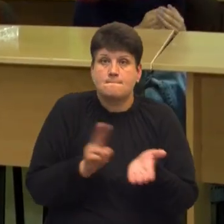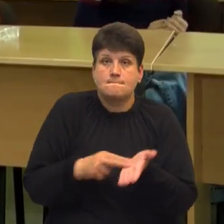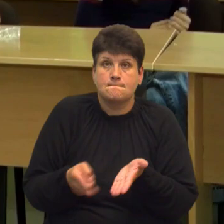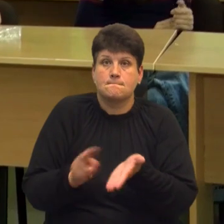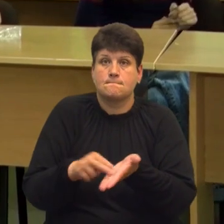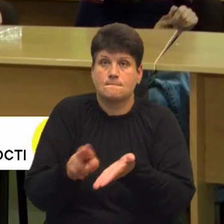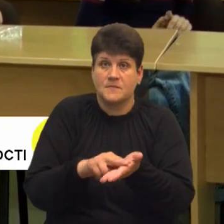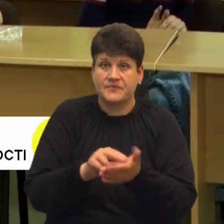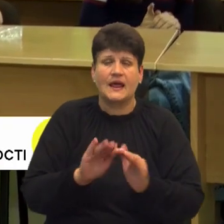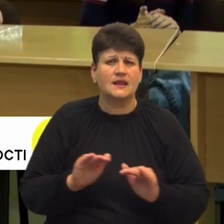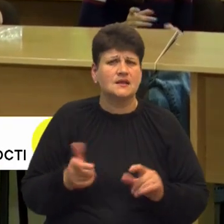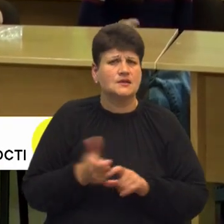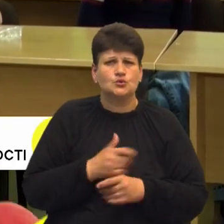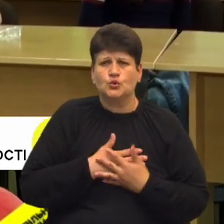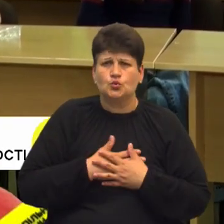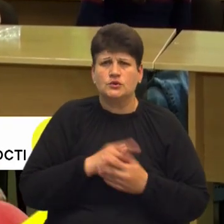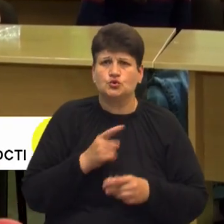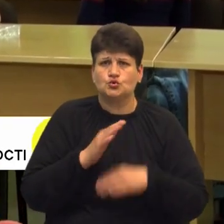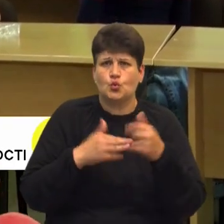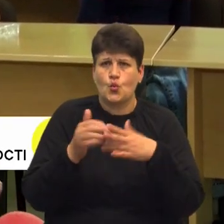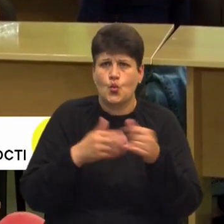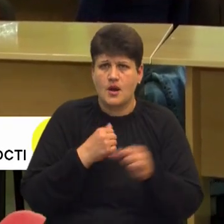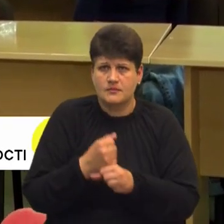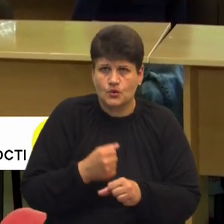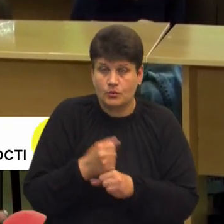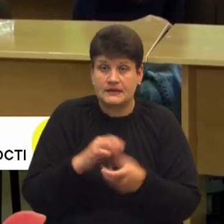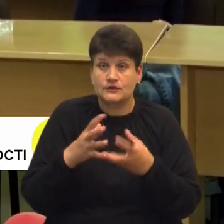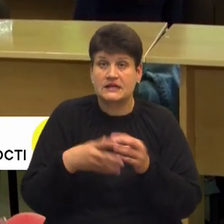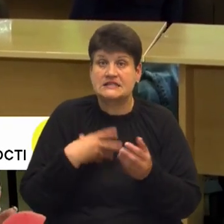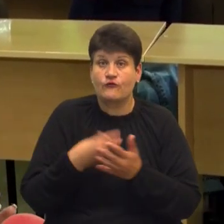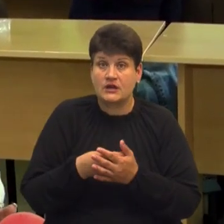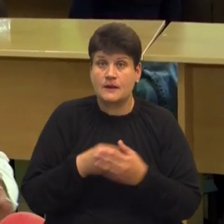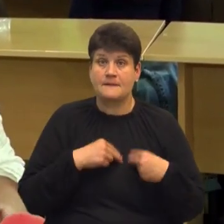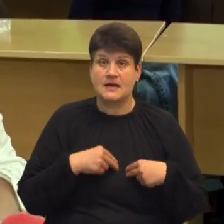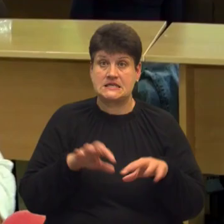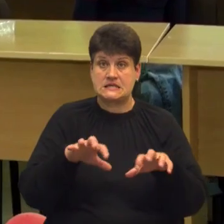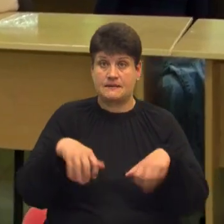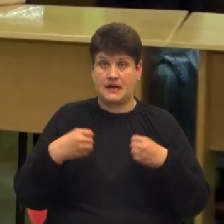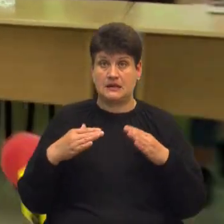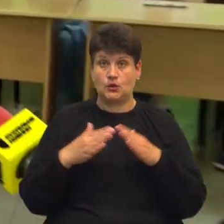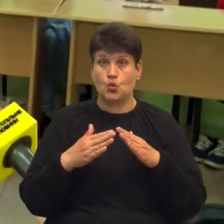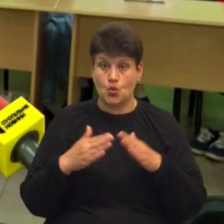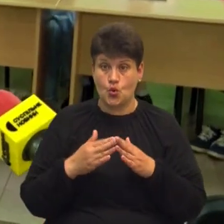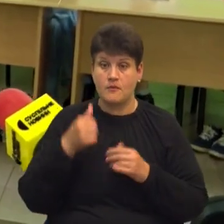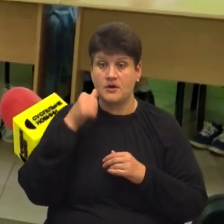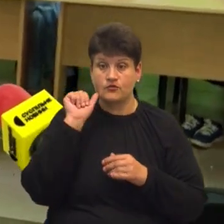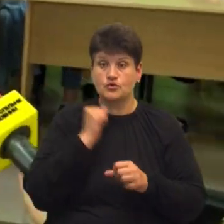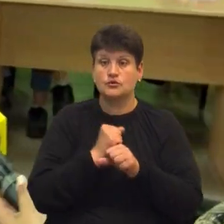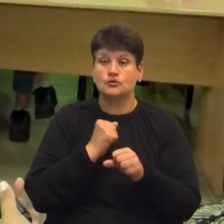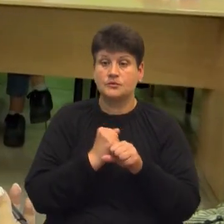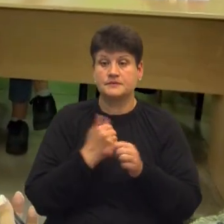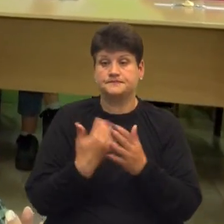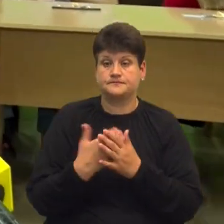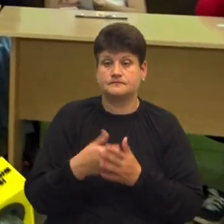Діти дуже люблять щось робити руками і от результат своєї праці – забрати з собою додому. От ми вчора виготовляли отакого типу